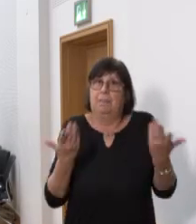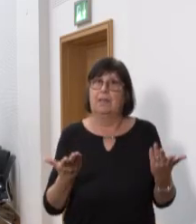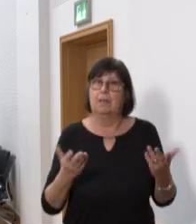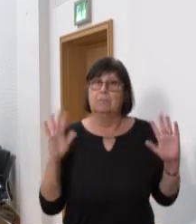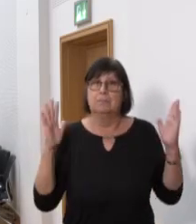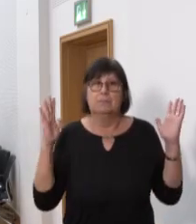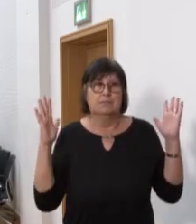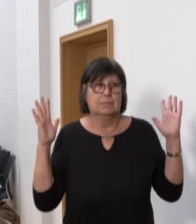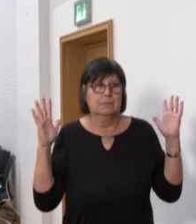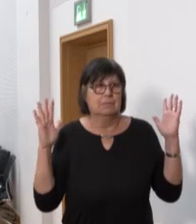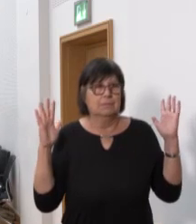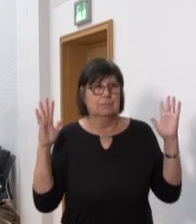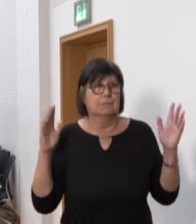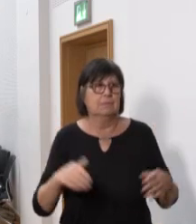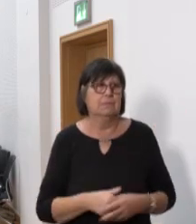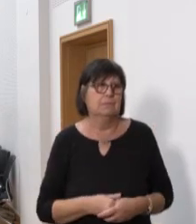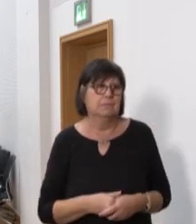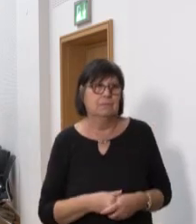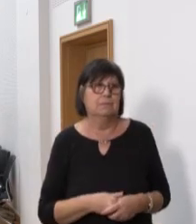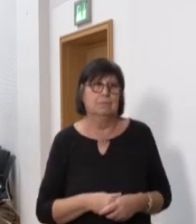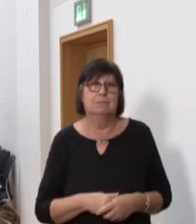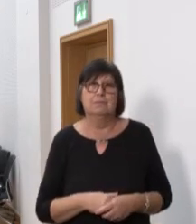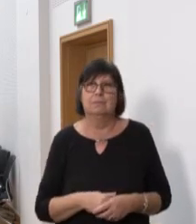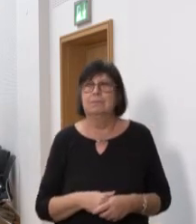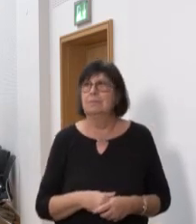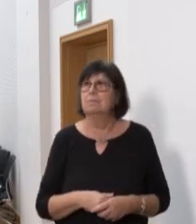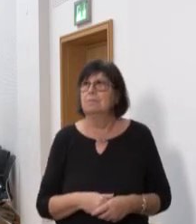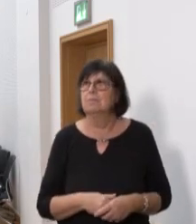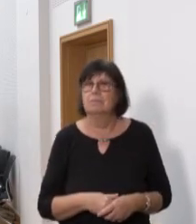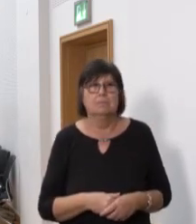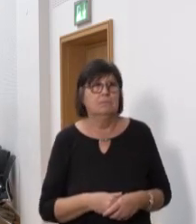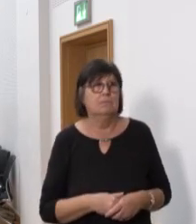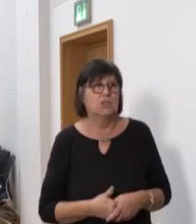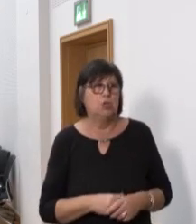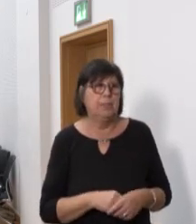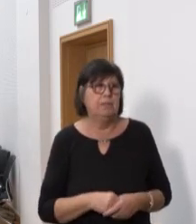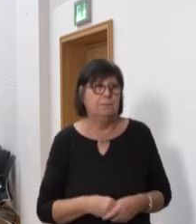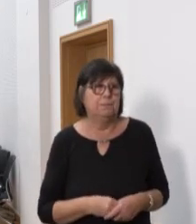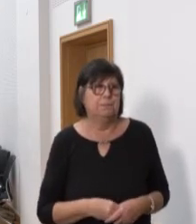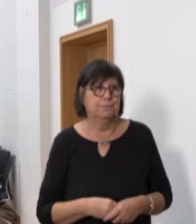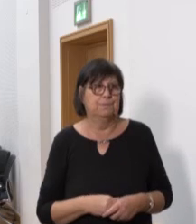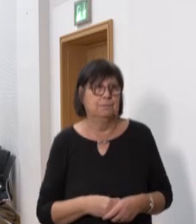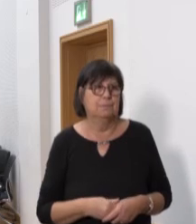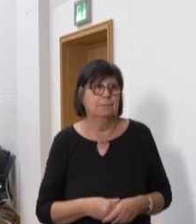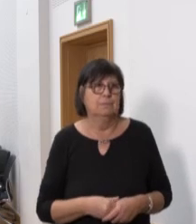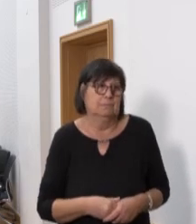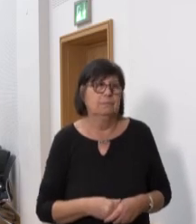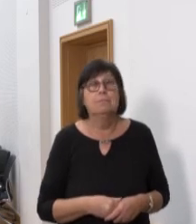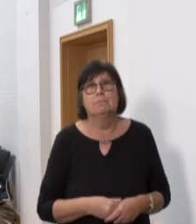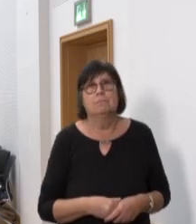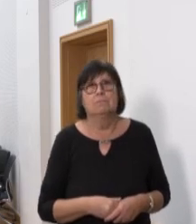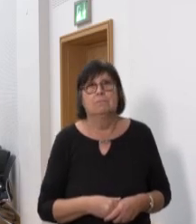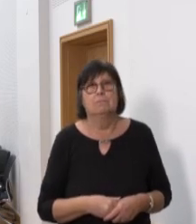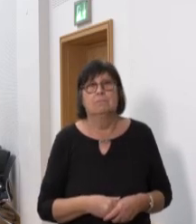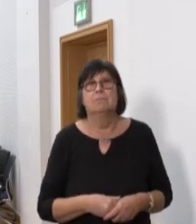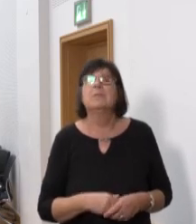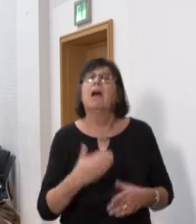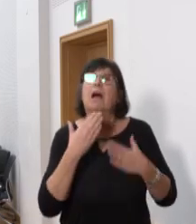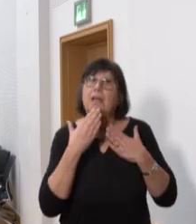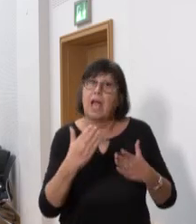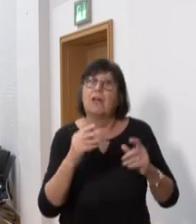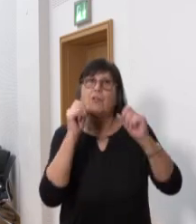für